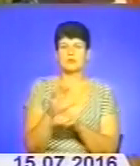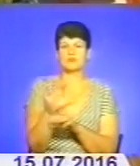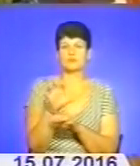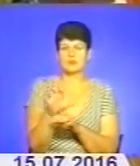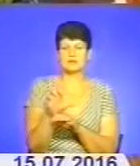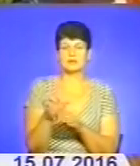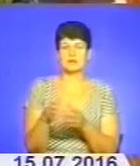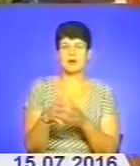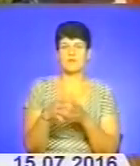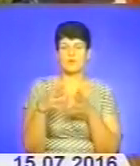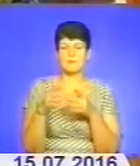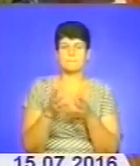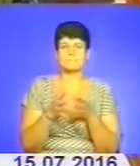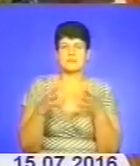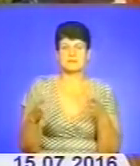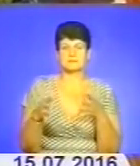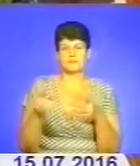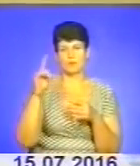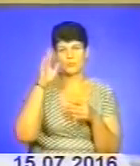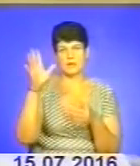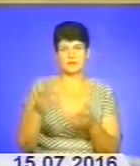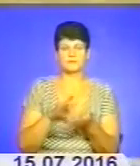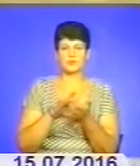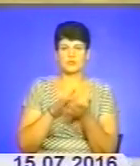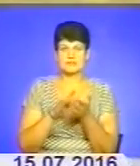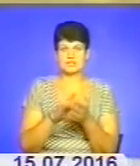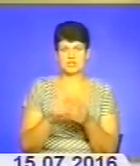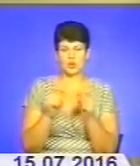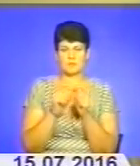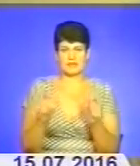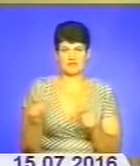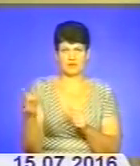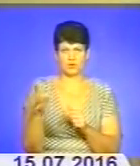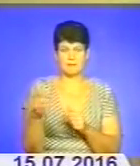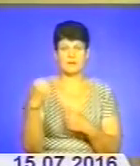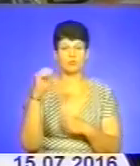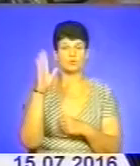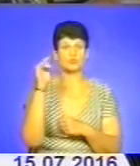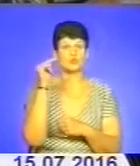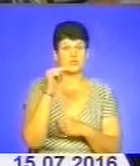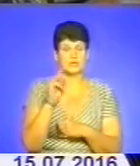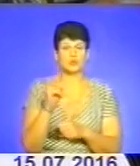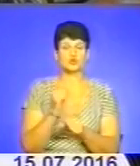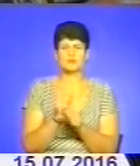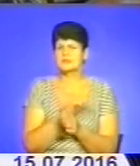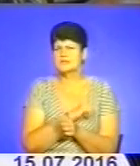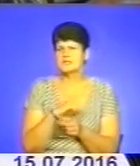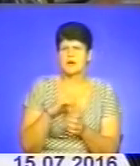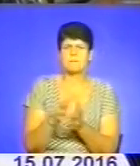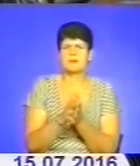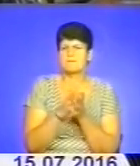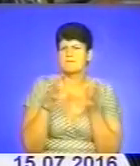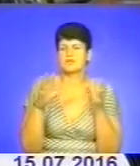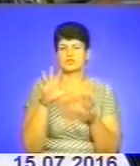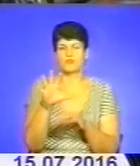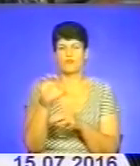найбільш популярних туристичних об'єктів регіону. Переможцями стануть ті учасники, які зроблять найбільшу кількість фото відвіданих